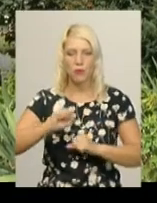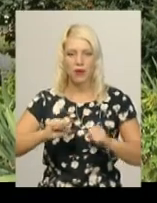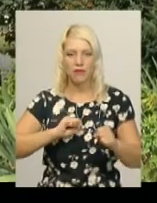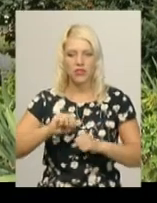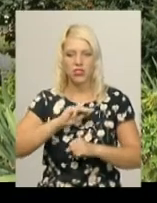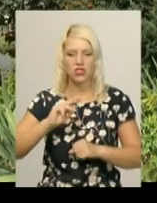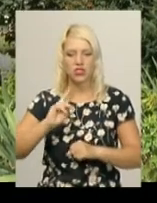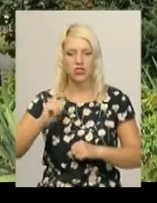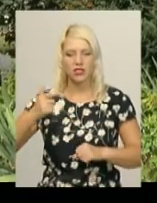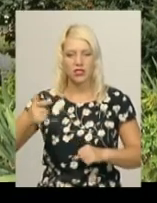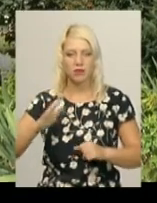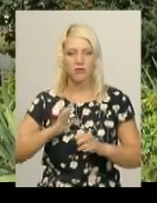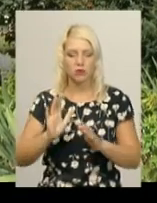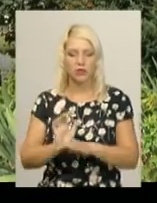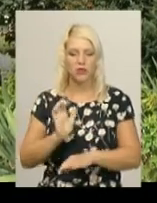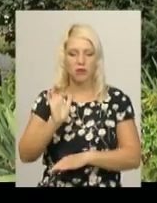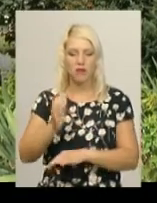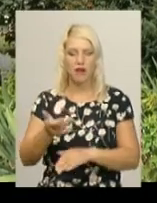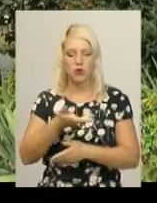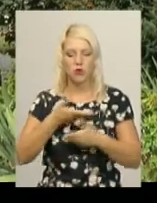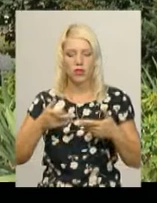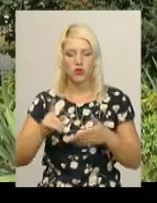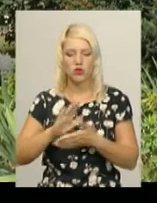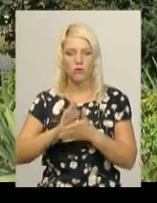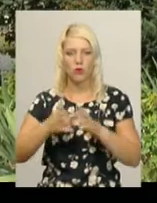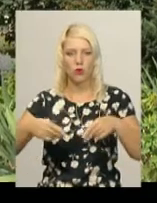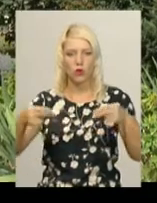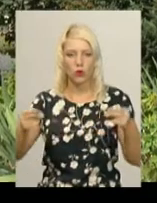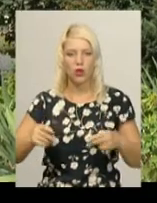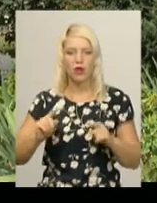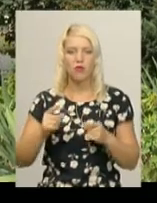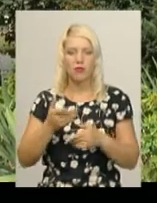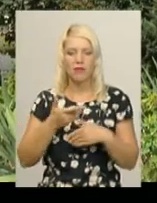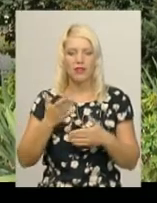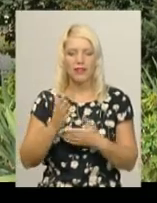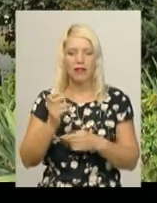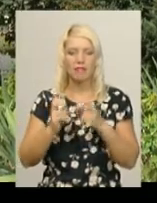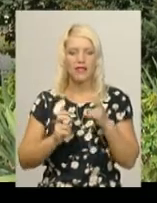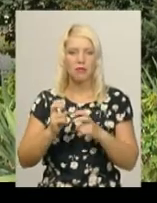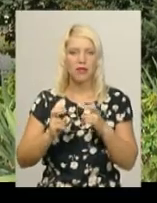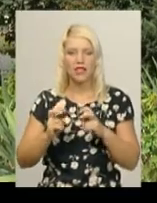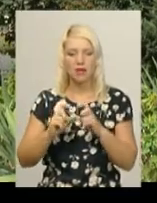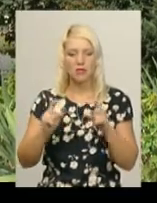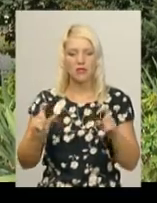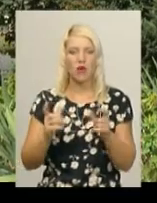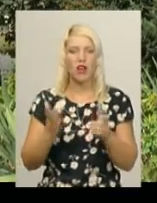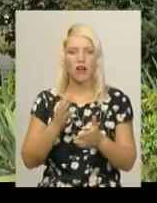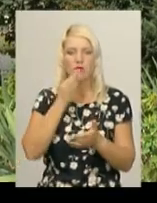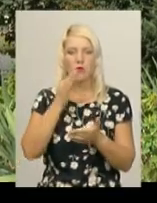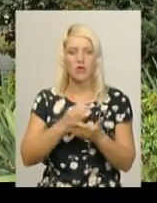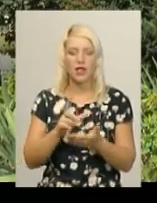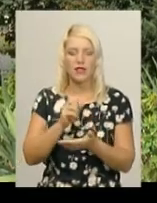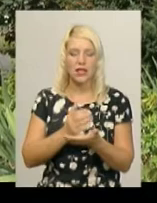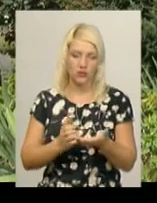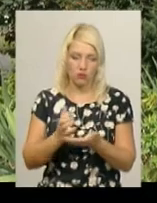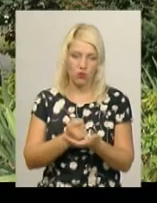господарства, він був направлений до нас, для того, щоб ми уклали угоду, так як ми є підприємством, яке відповідає за збор